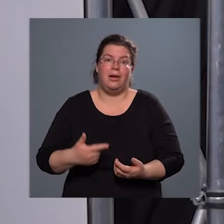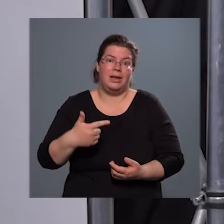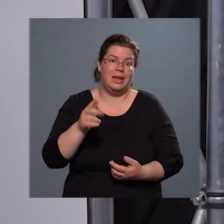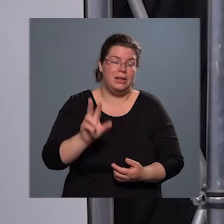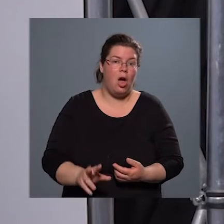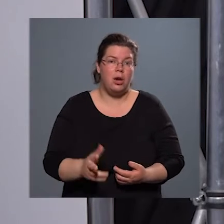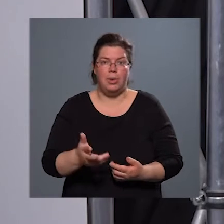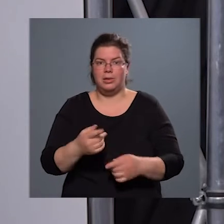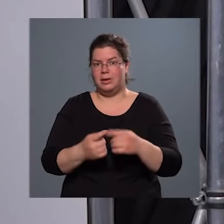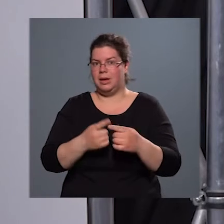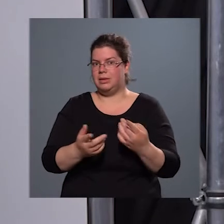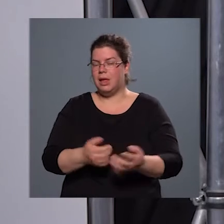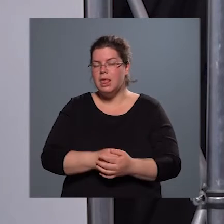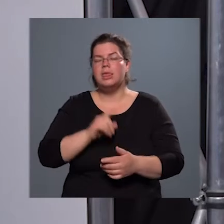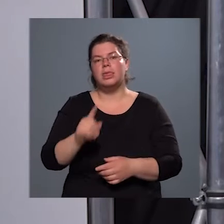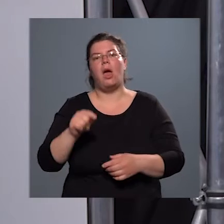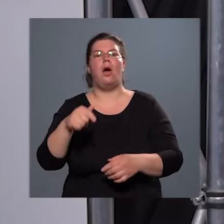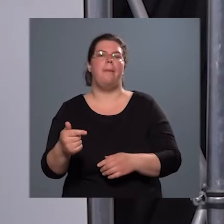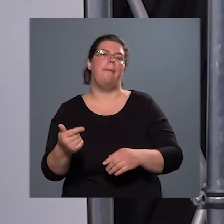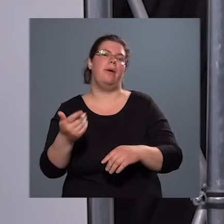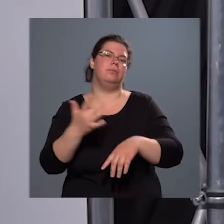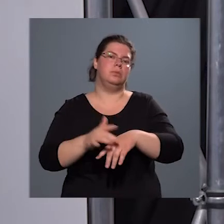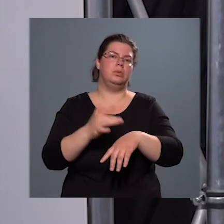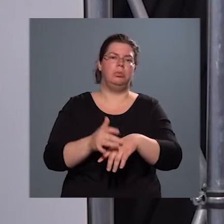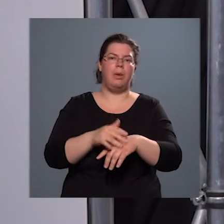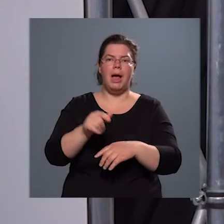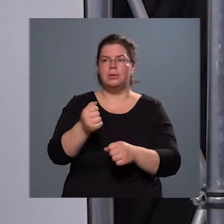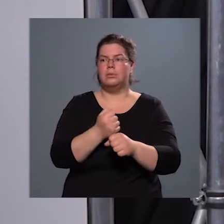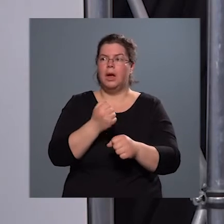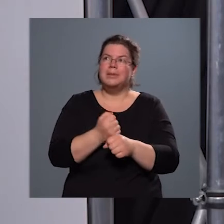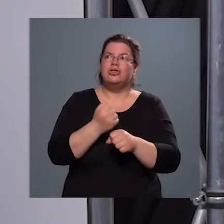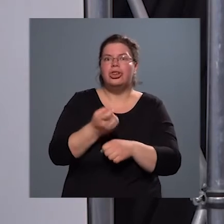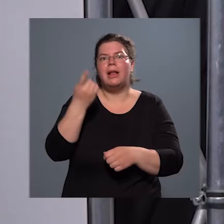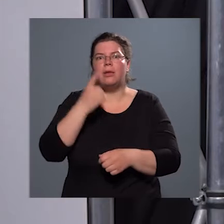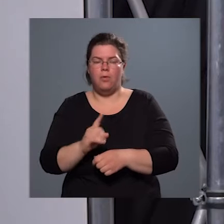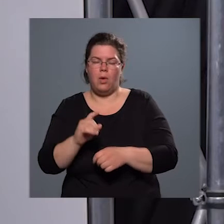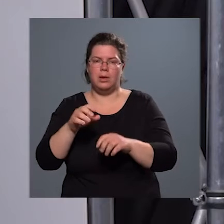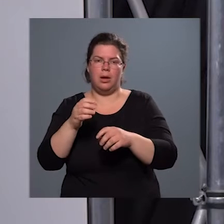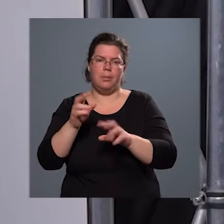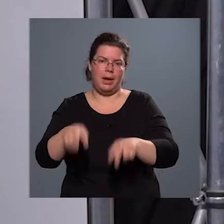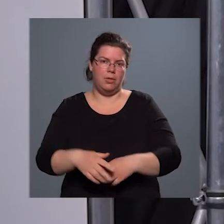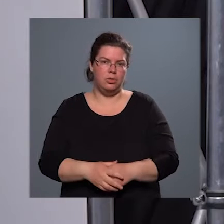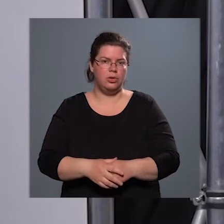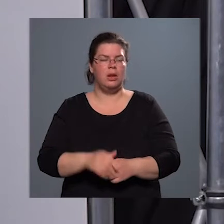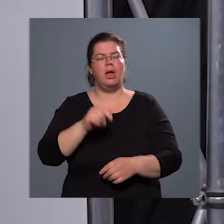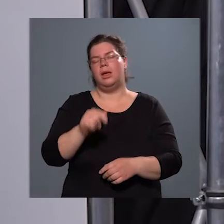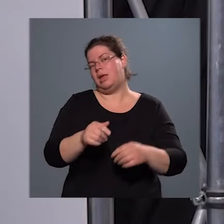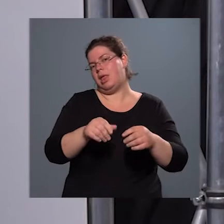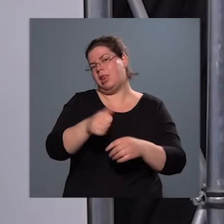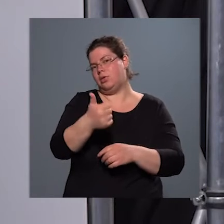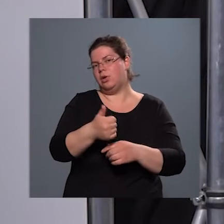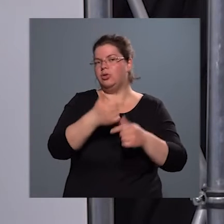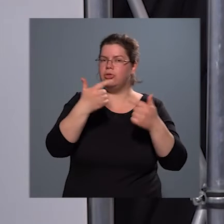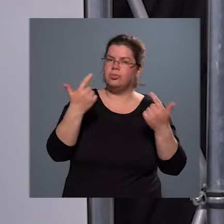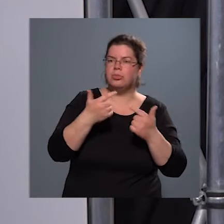De alapvetően abban az egyharmadban próbálom azt, amit egyébként csináltam volna megvalósítani. Először is nyilván tájékozódni,